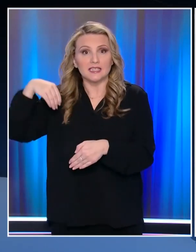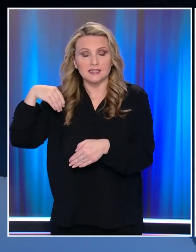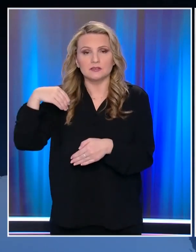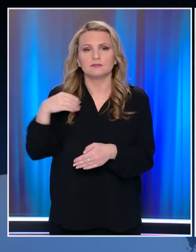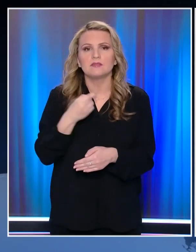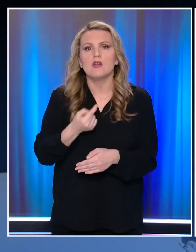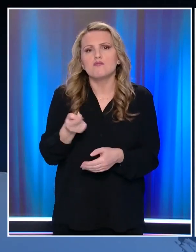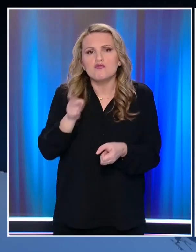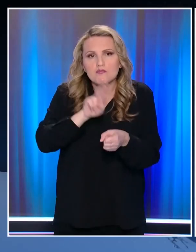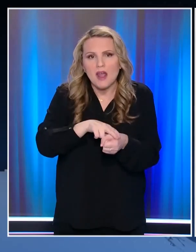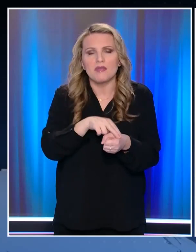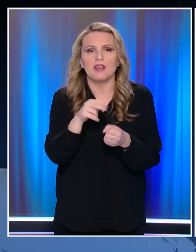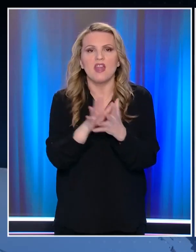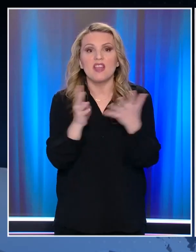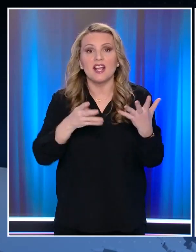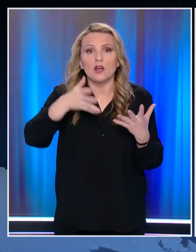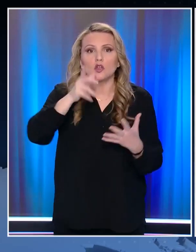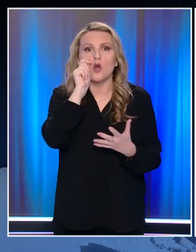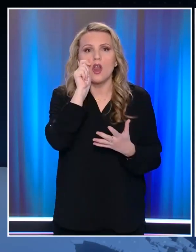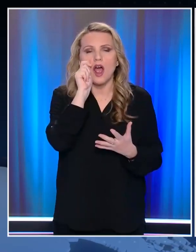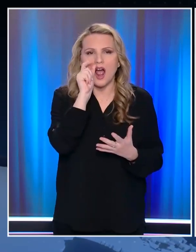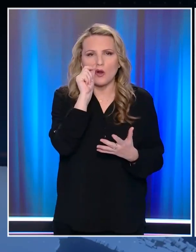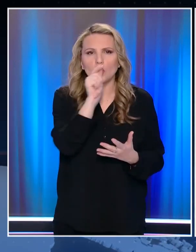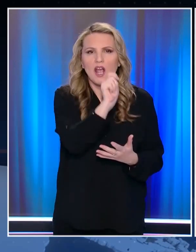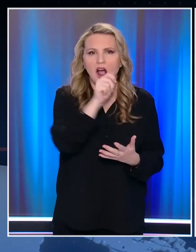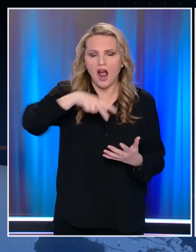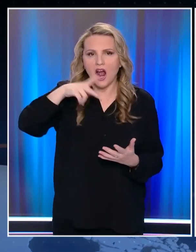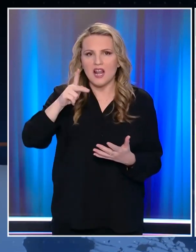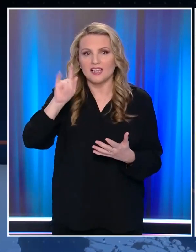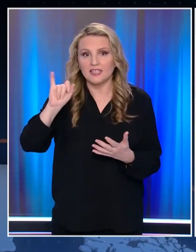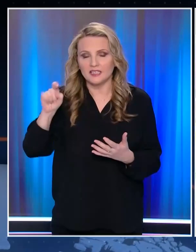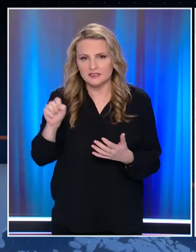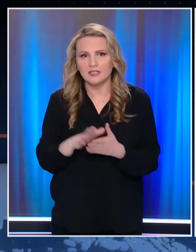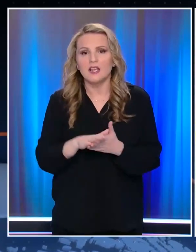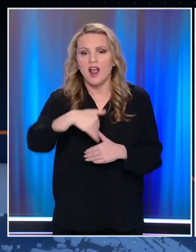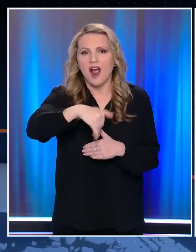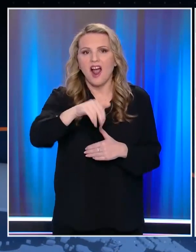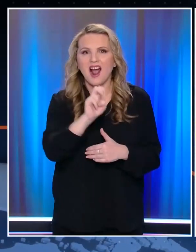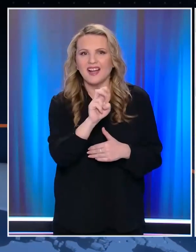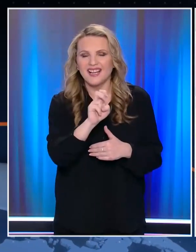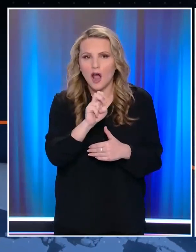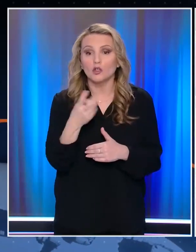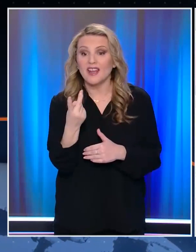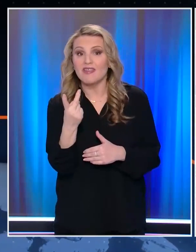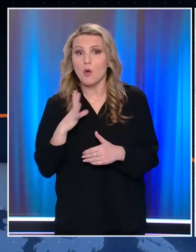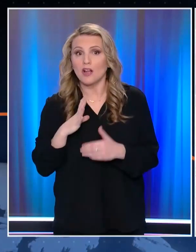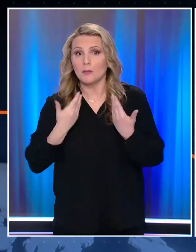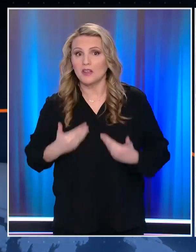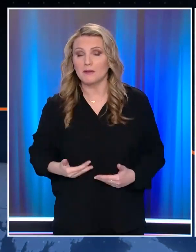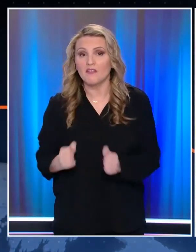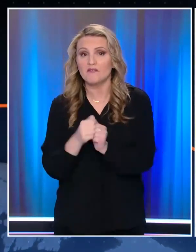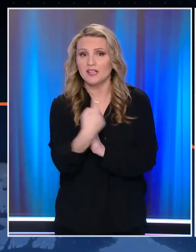δολοφονία του άτυχου Άλκη και τον τραυματισμό των δύο φίλων του στην περιοχή της Χαριλάου Φτάνει, μη με χτυπάτε άλλο